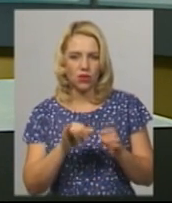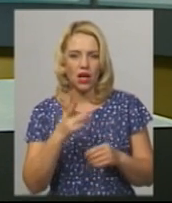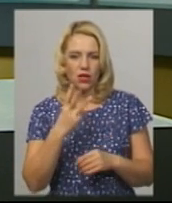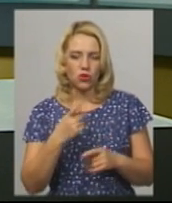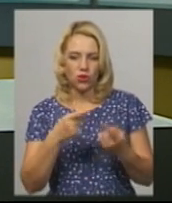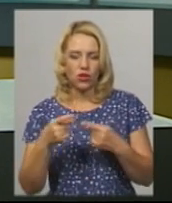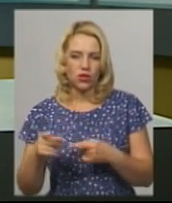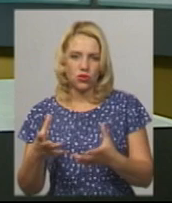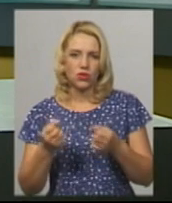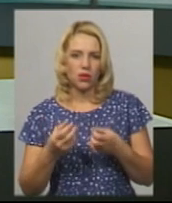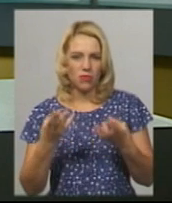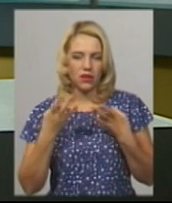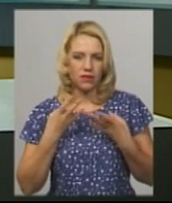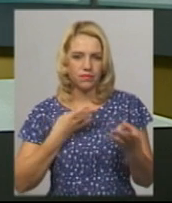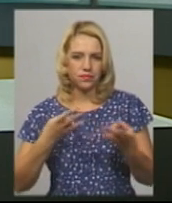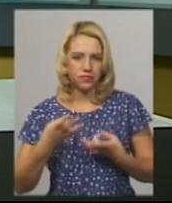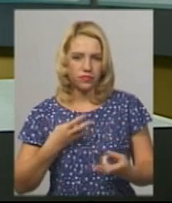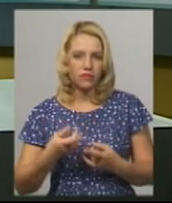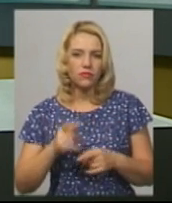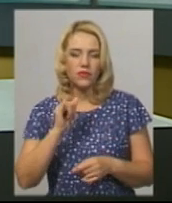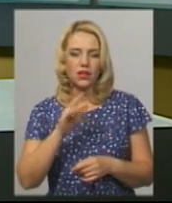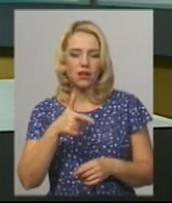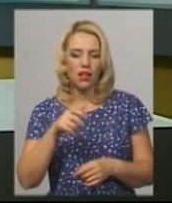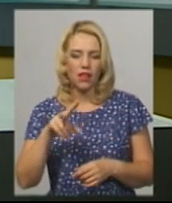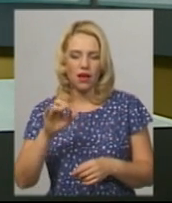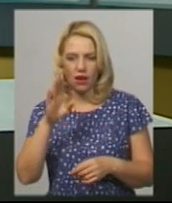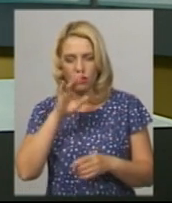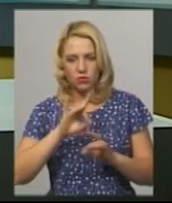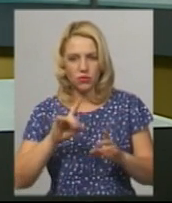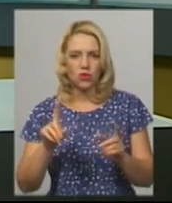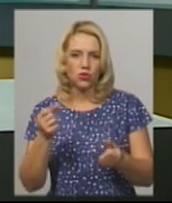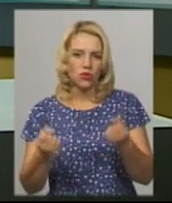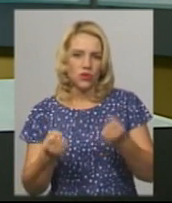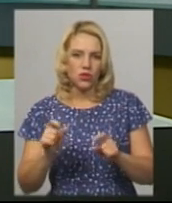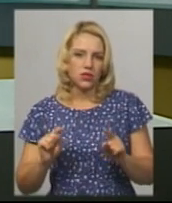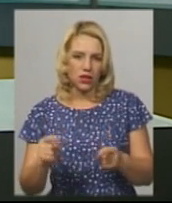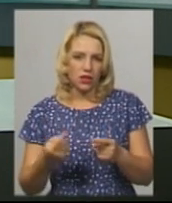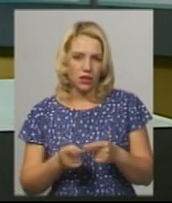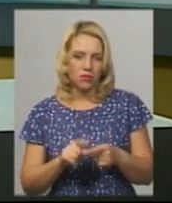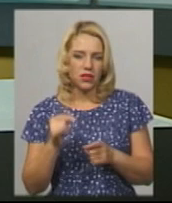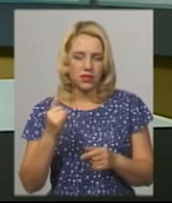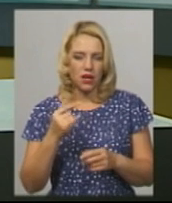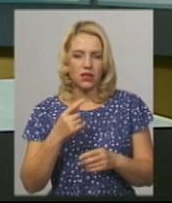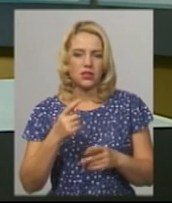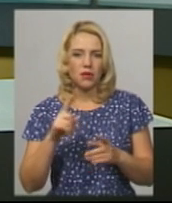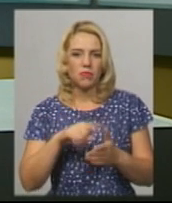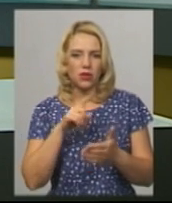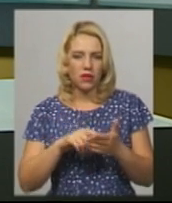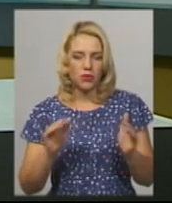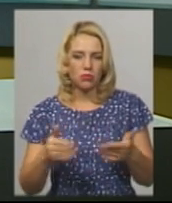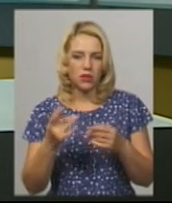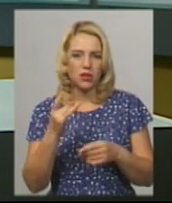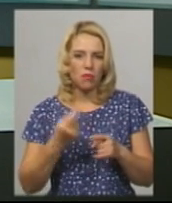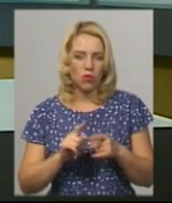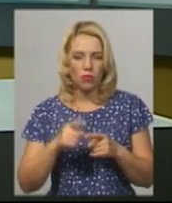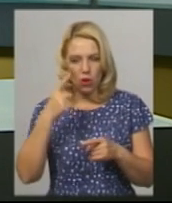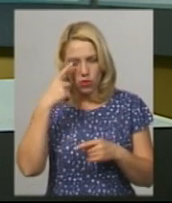отримали тілесні ушкодження. За словами Інни Глега, водія затримали. Наразі вирішується питання про оголошення йому підозри у вчиненні кримінального